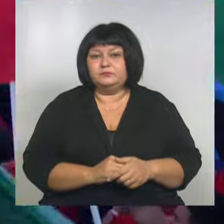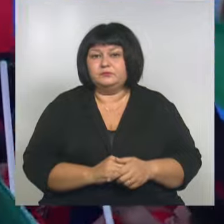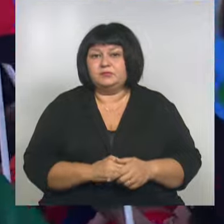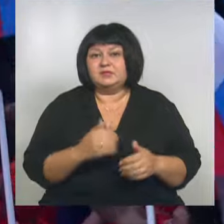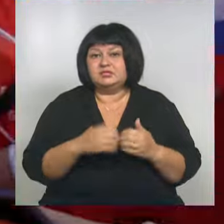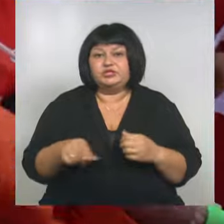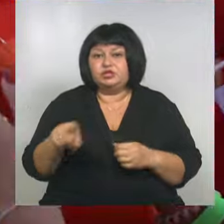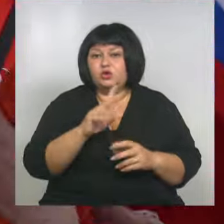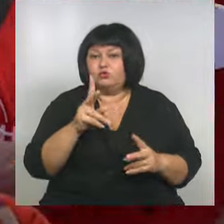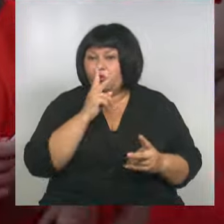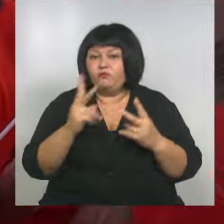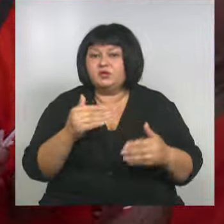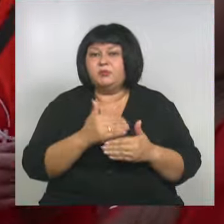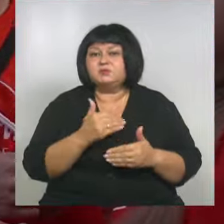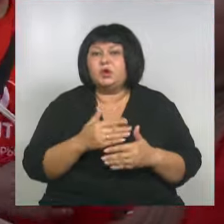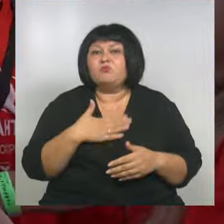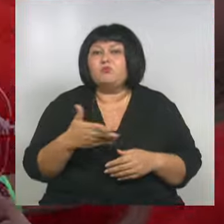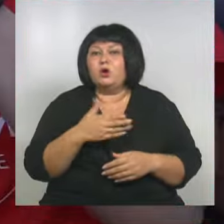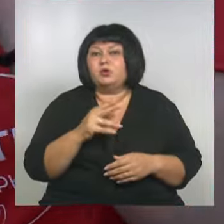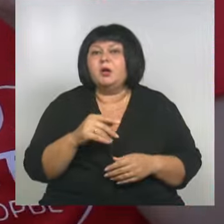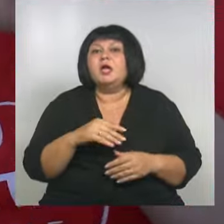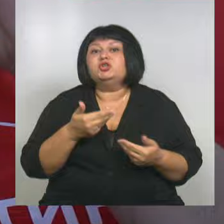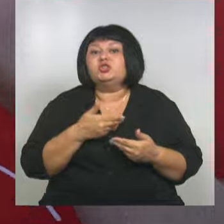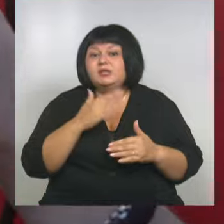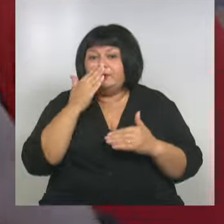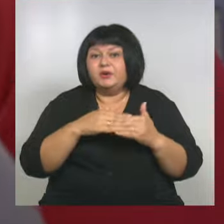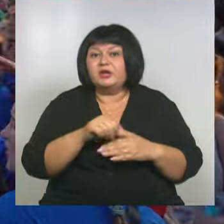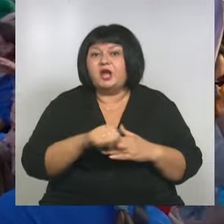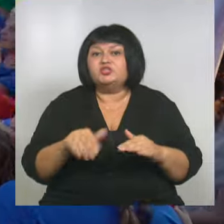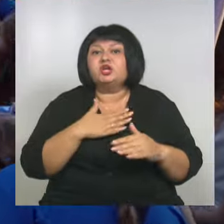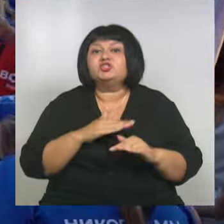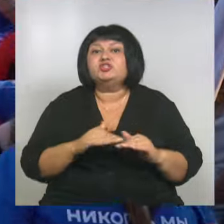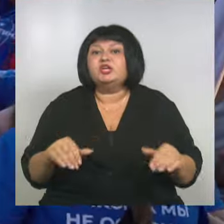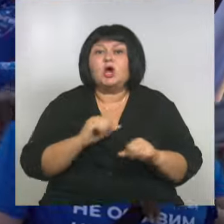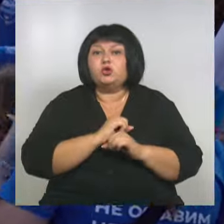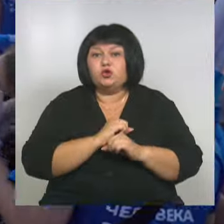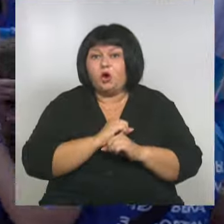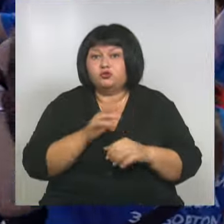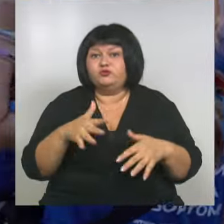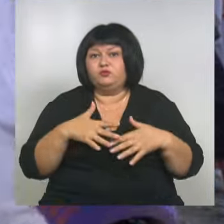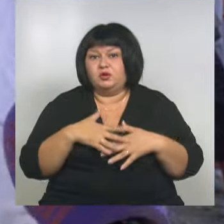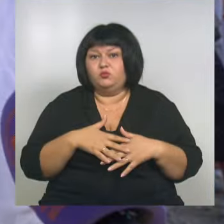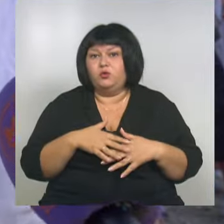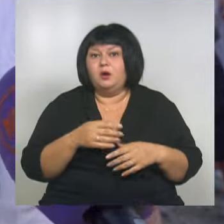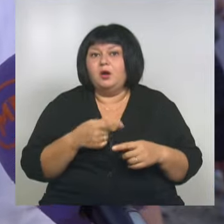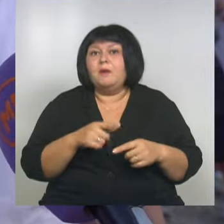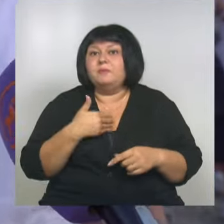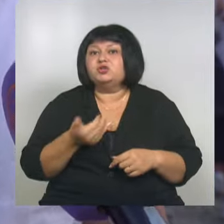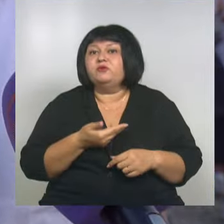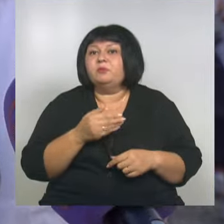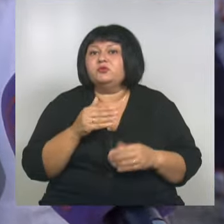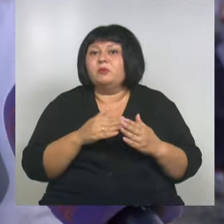Среди тех, кто увидел постановку «Мой дом» – жители приграничья и наши дети, отдыхающие в Крыму. Наш дом в Таволжанке,